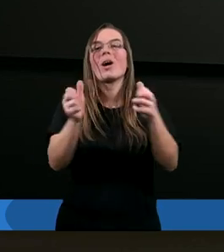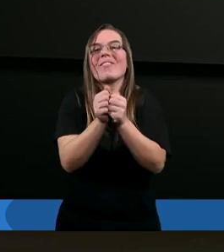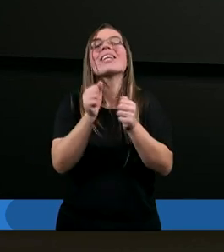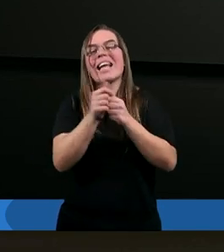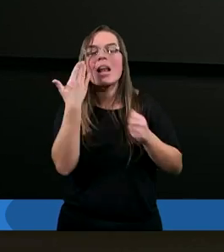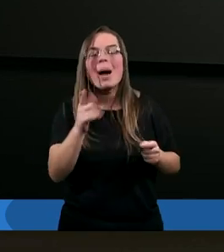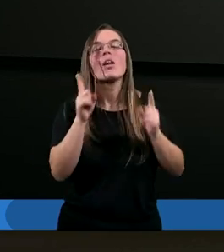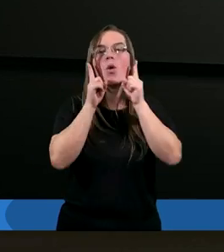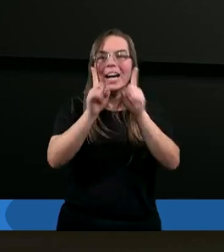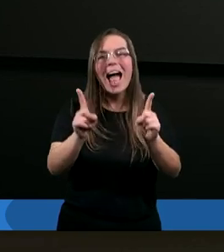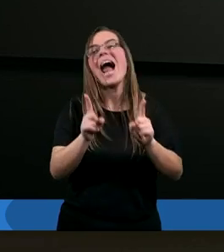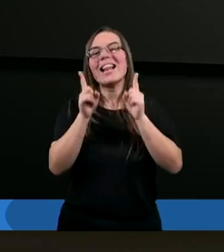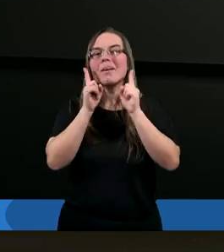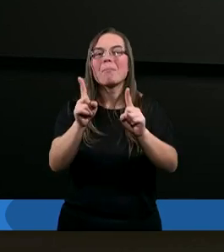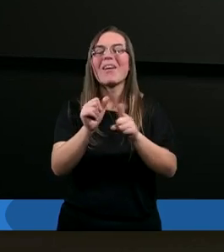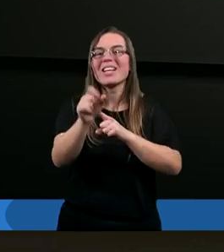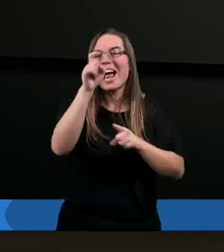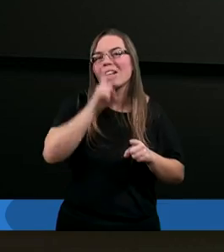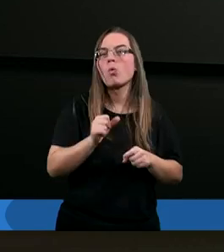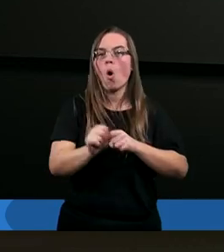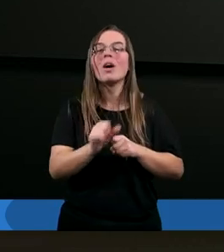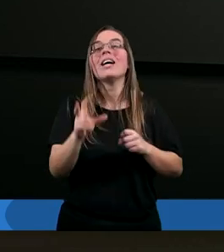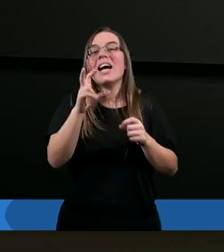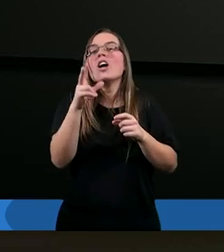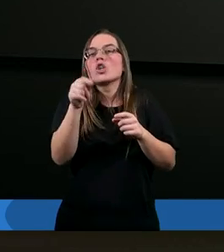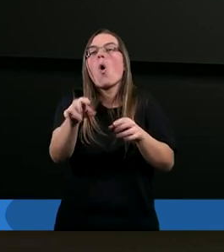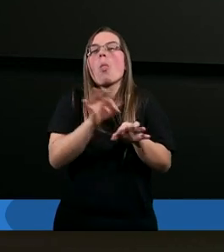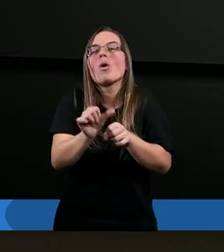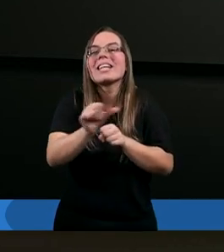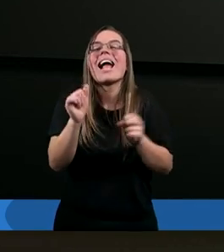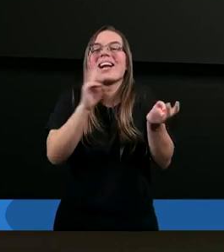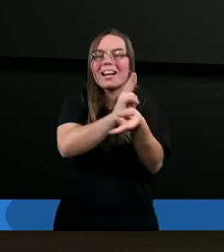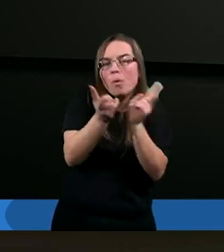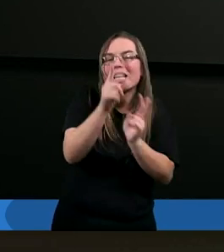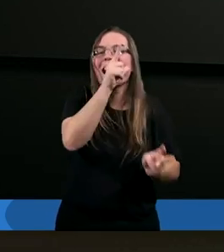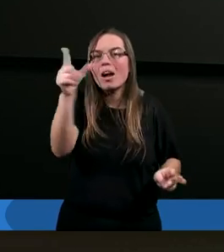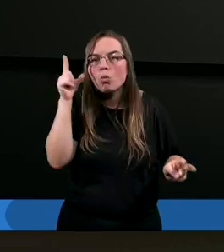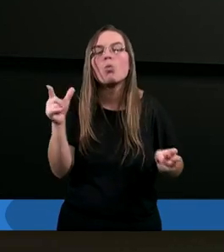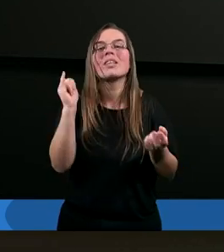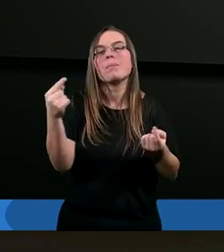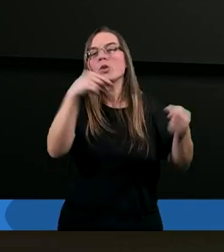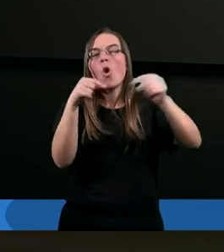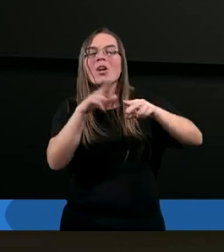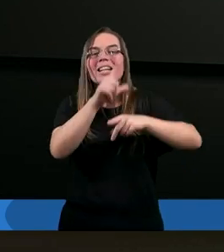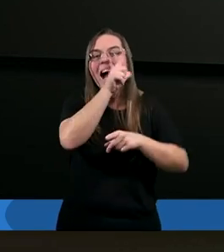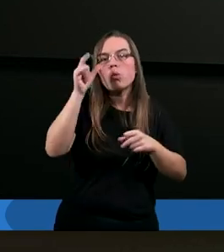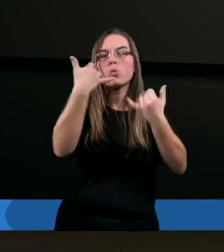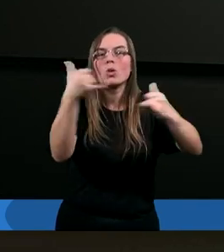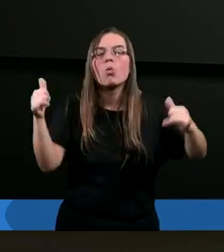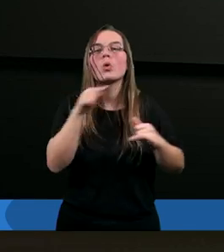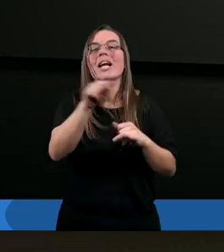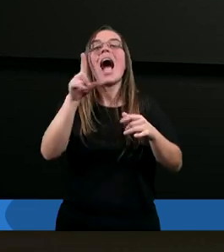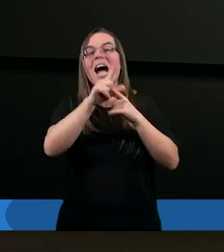realne, tym bardziej cierpienie. Ono jednak jest, ono dotyka ludzi, przychodzi na ludzi, ludzie tylko to